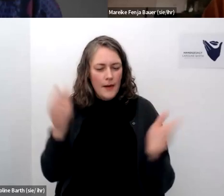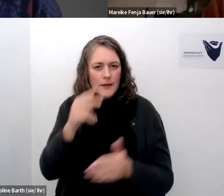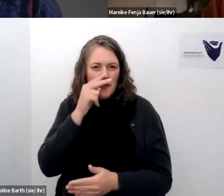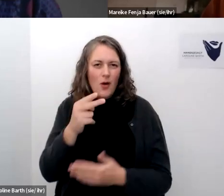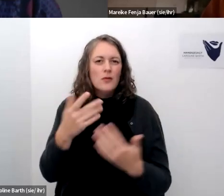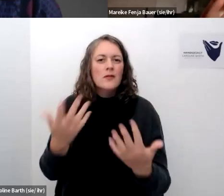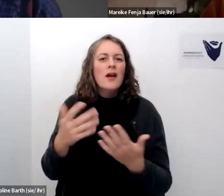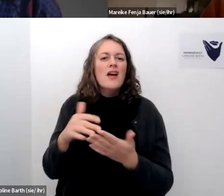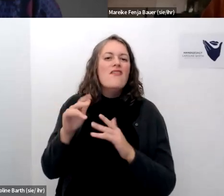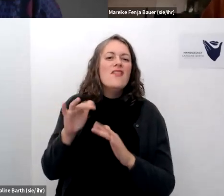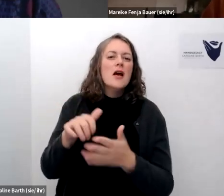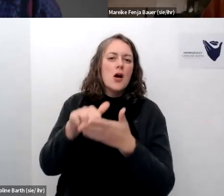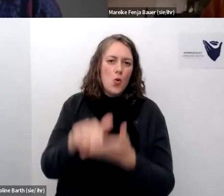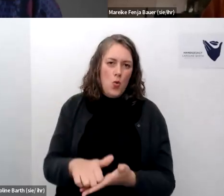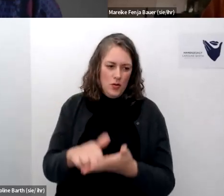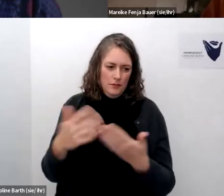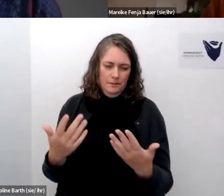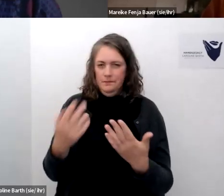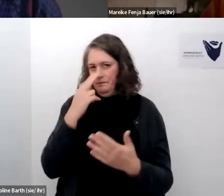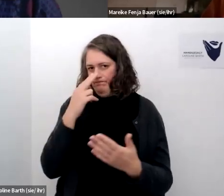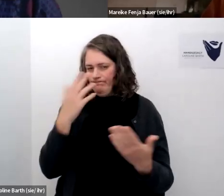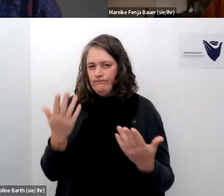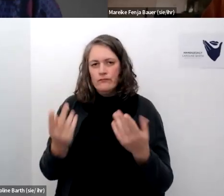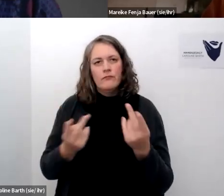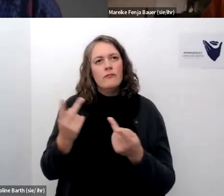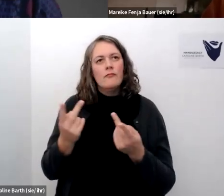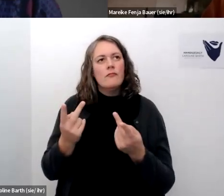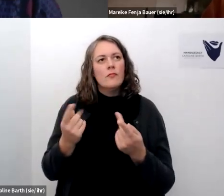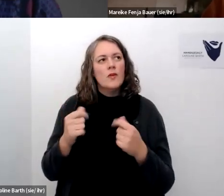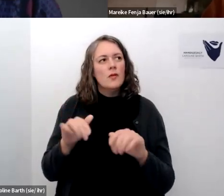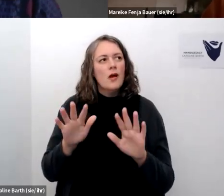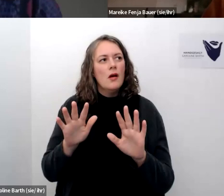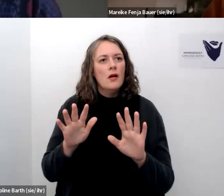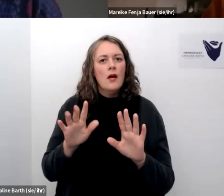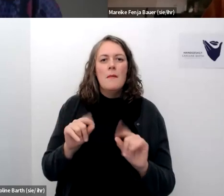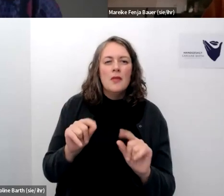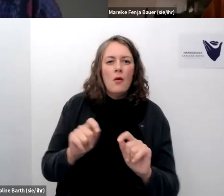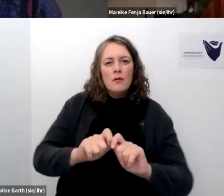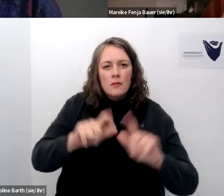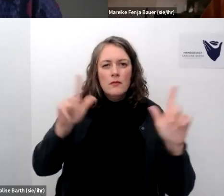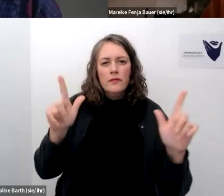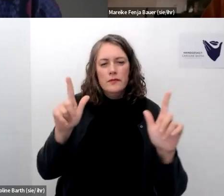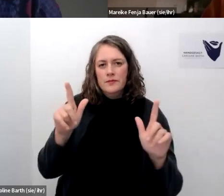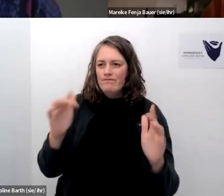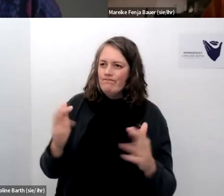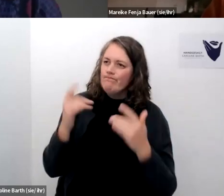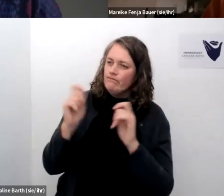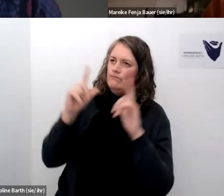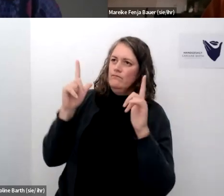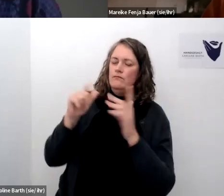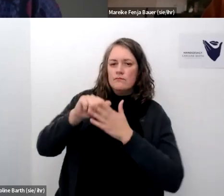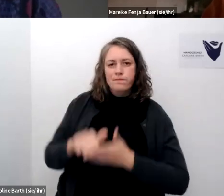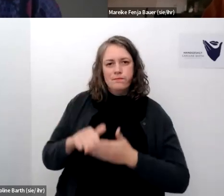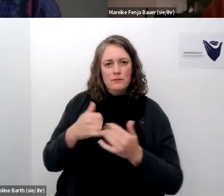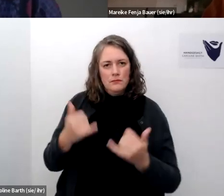irgendwie bedeutung ja erstellt oder produziert auf social media plattform welche welche